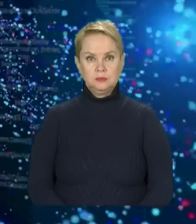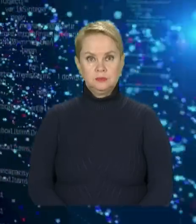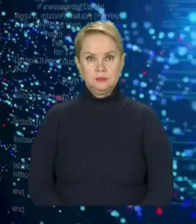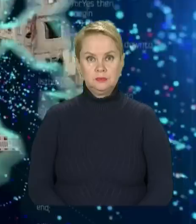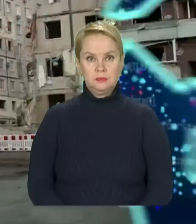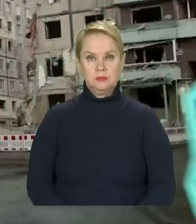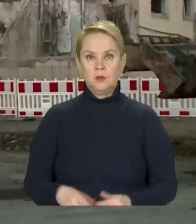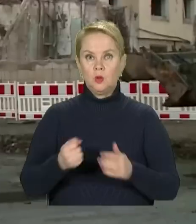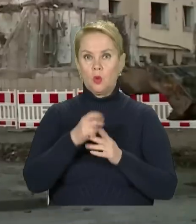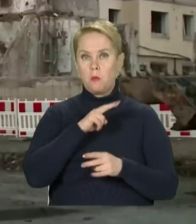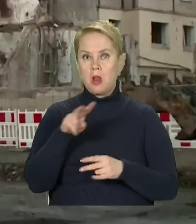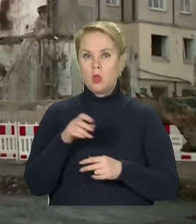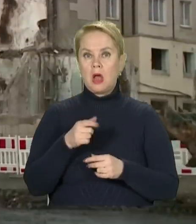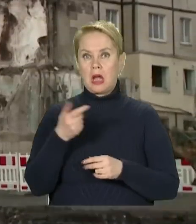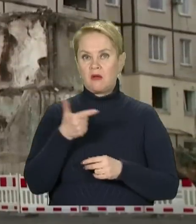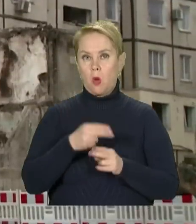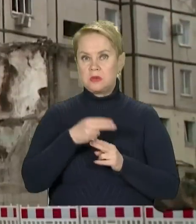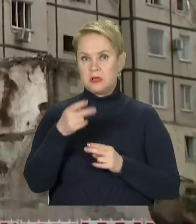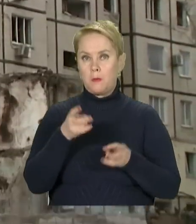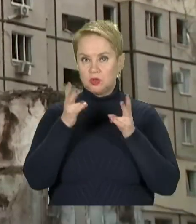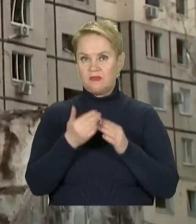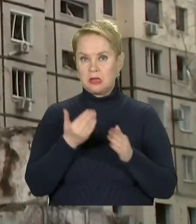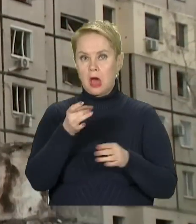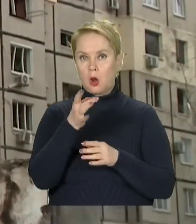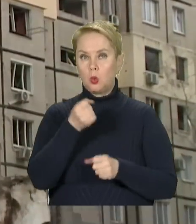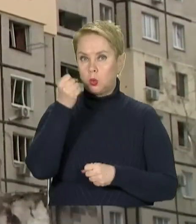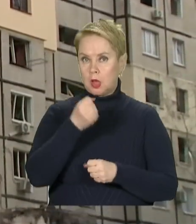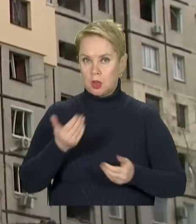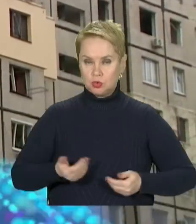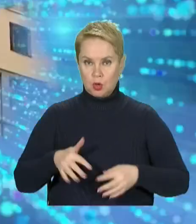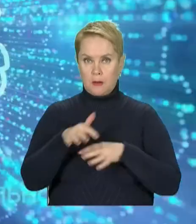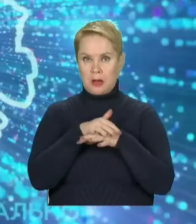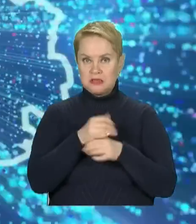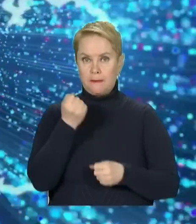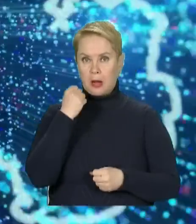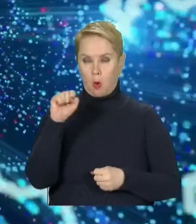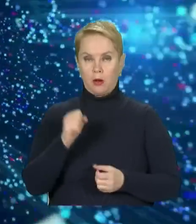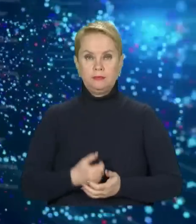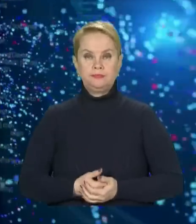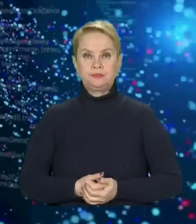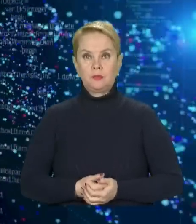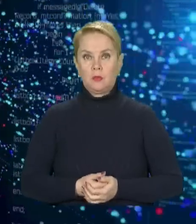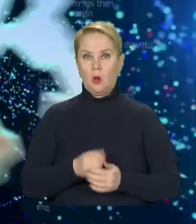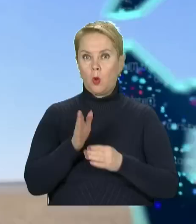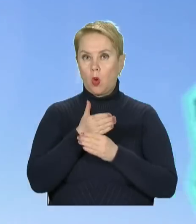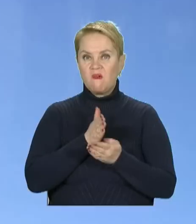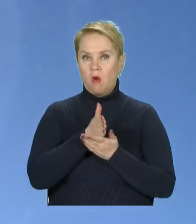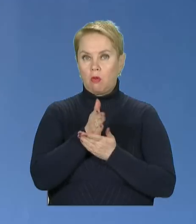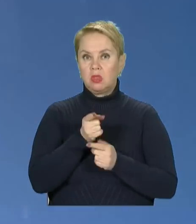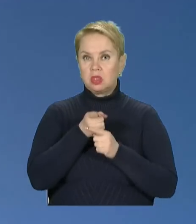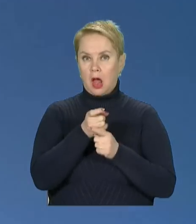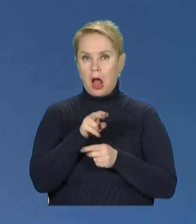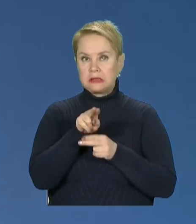До мільйона гривень компенсації постраждалим від ракетного удару на житловому масиві «Перемога». Коригують вогонь танків,